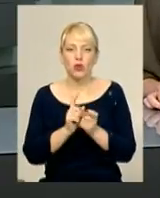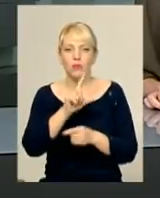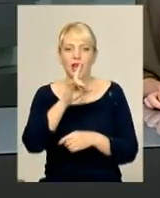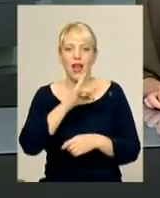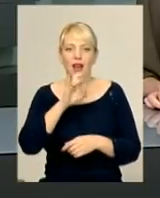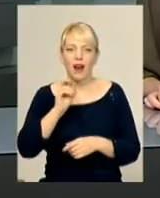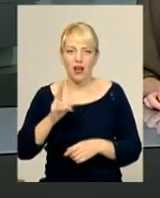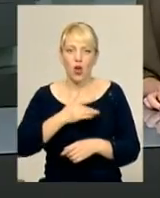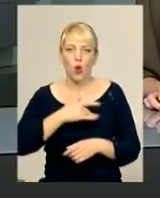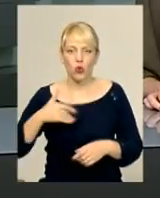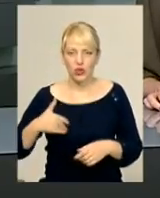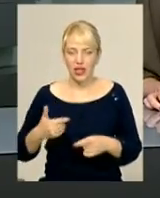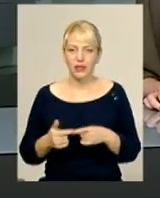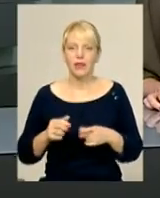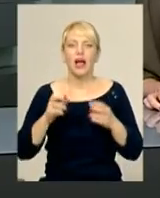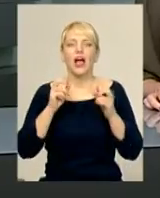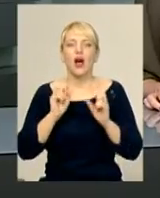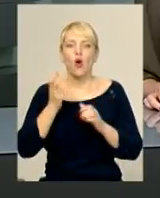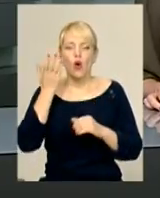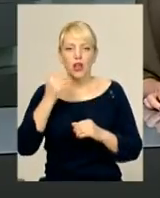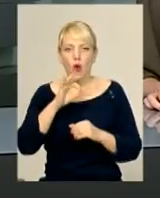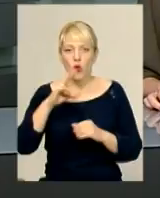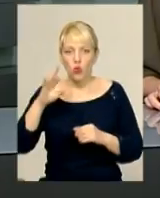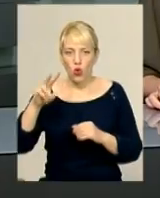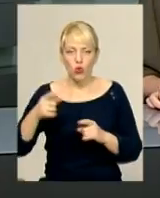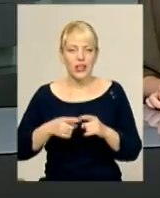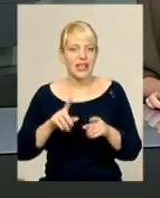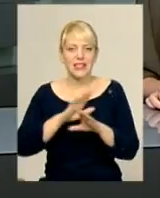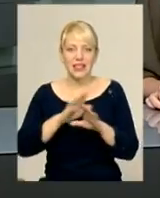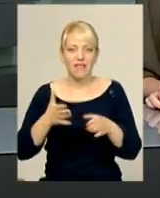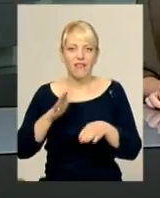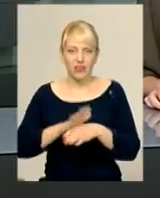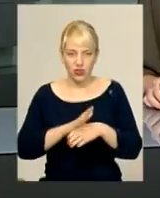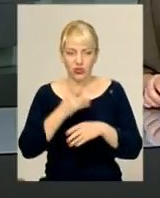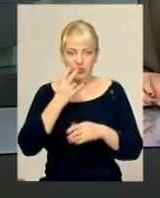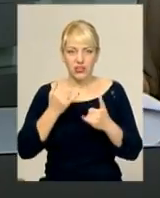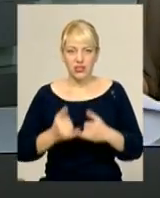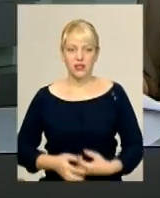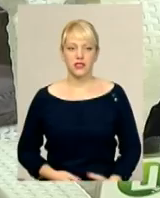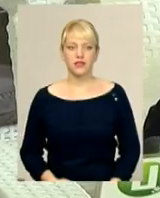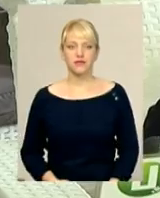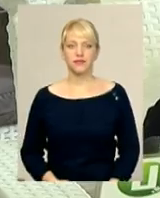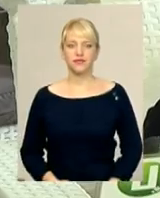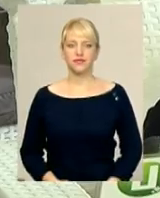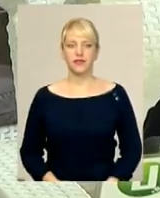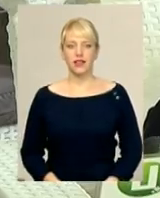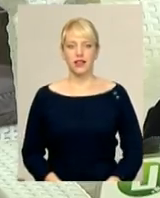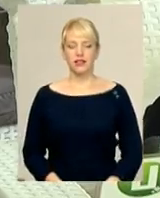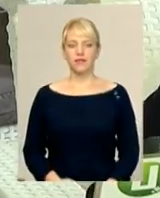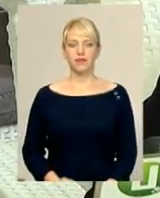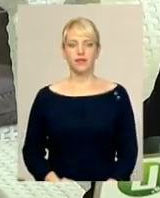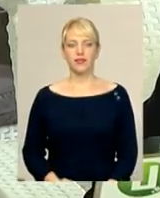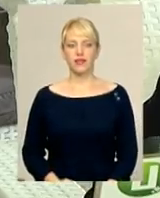пацієнти та журналісти. Отож, коли онкологія таки не вирок, у сюжеті Тетяни Ворожцової. Саме